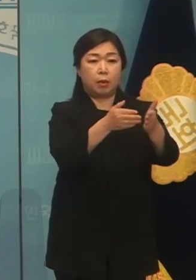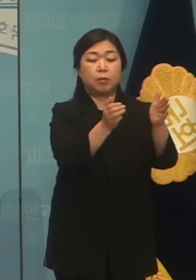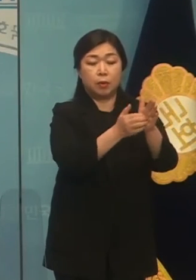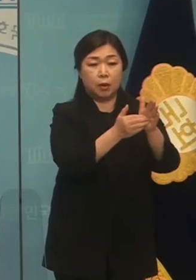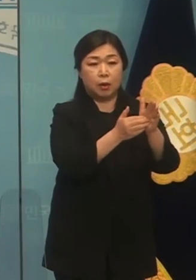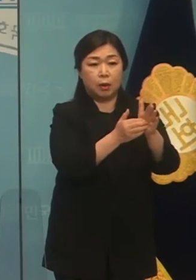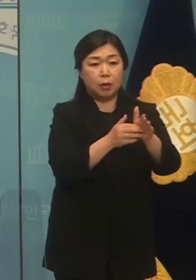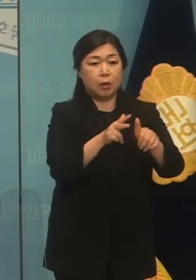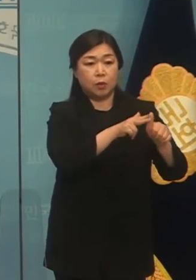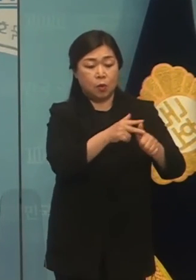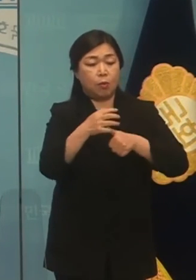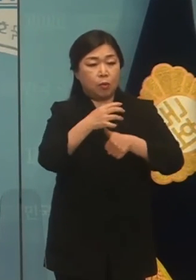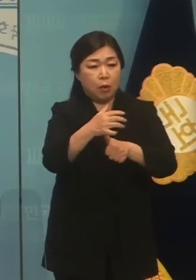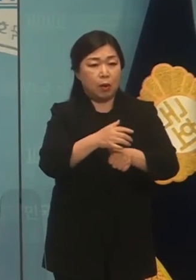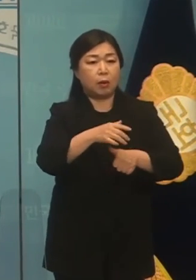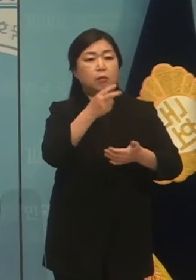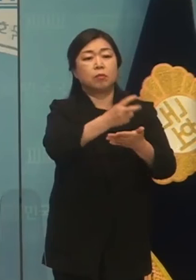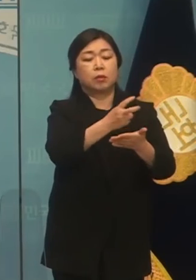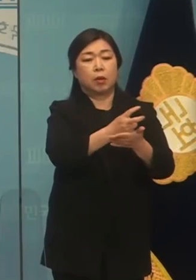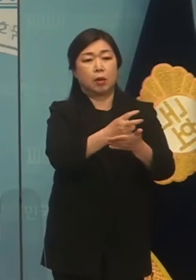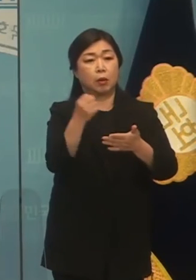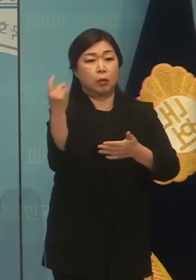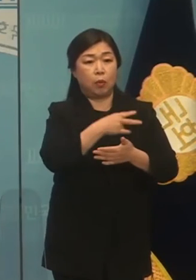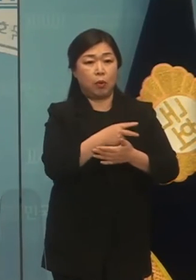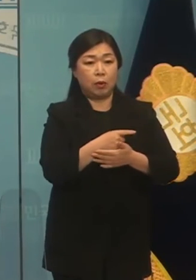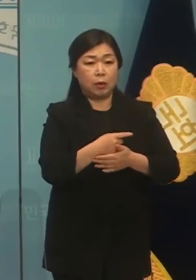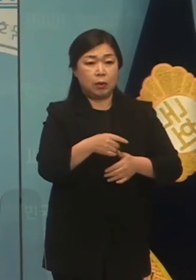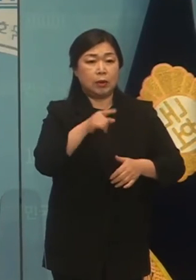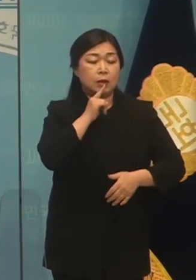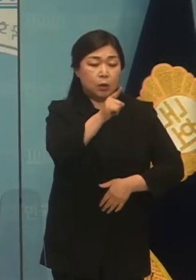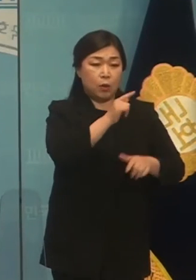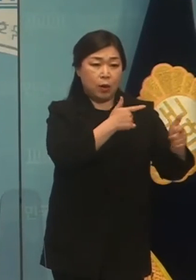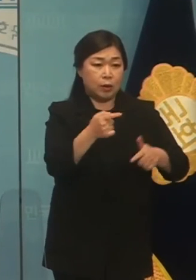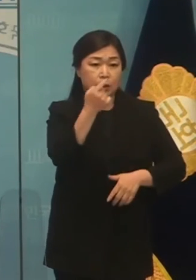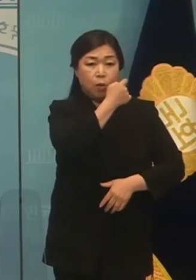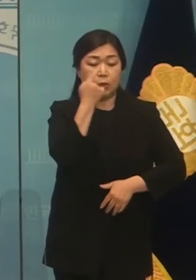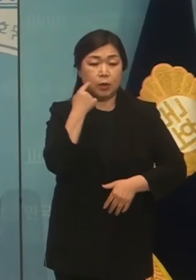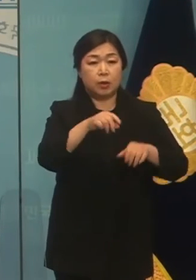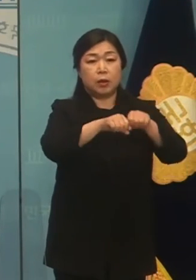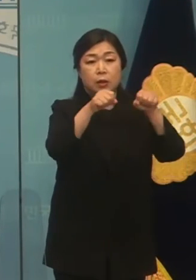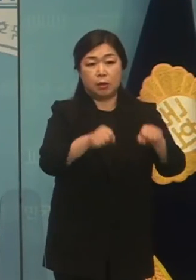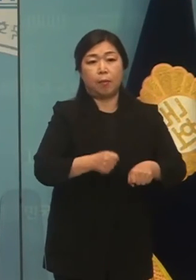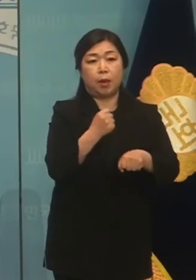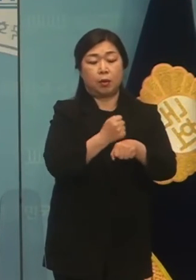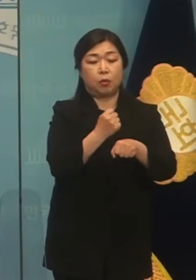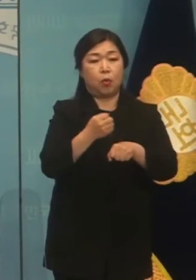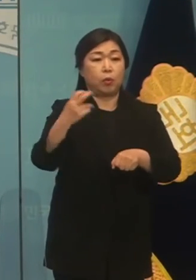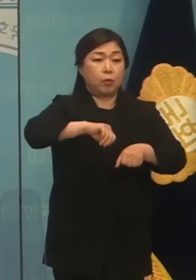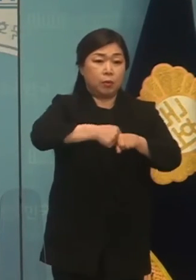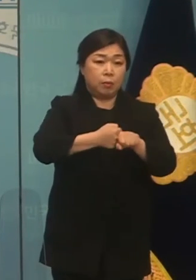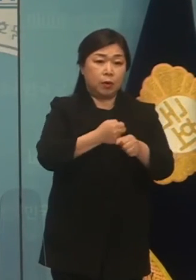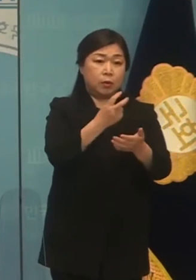미공개정보제공과 활용에 대한 규정, 그리고 신부 및 각종 검증 시스템 구축, 징벌적